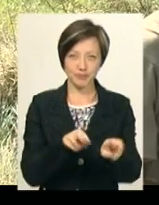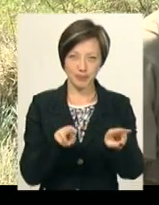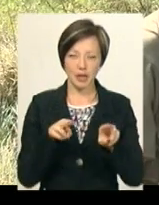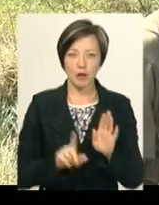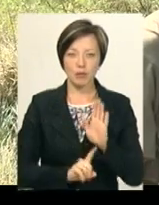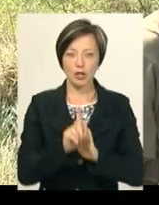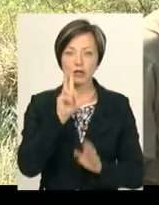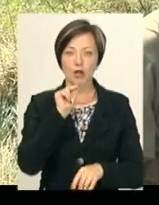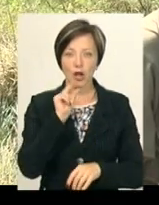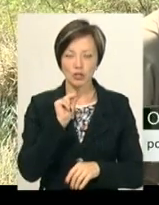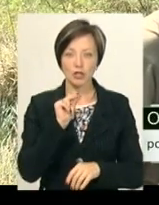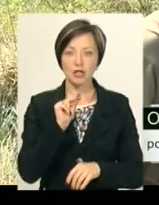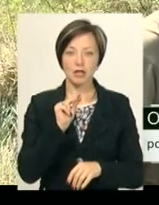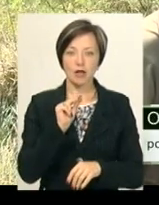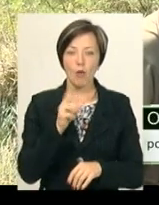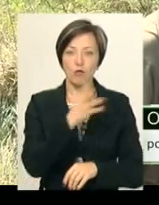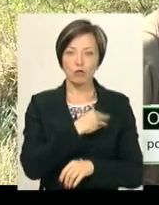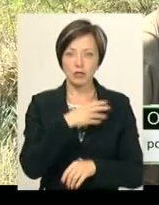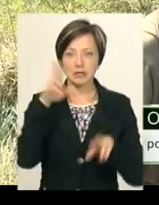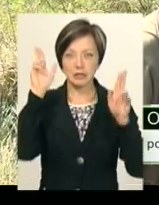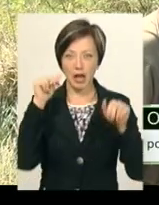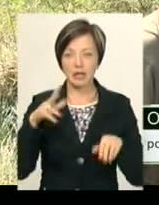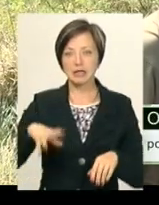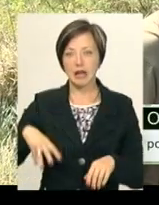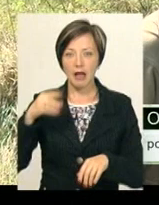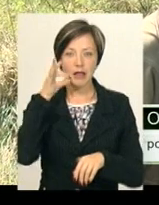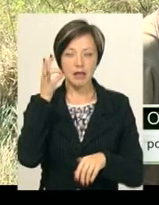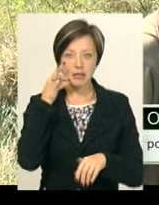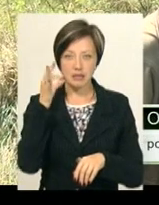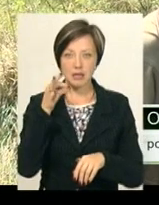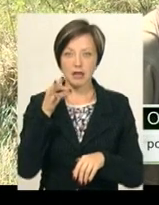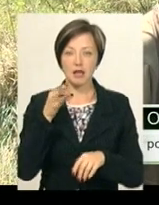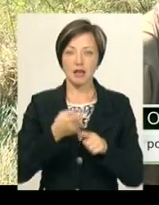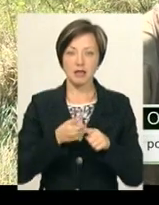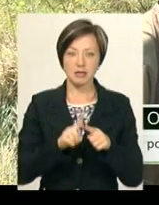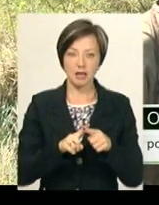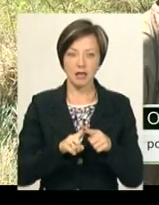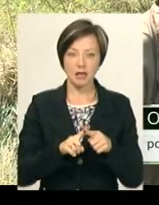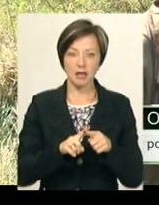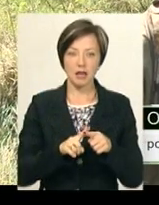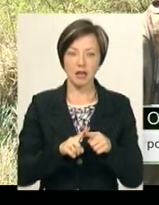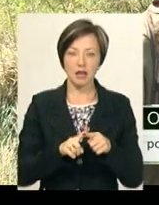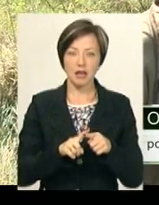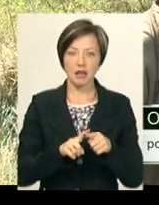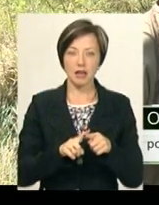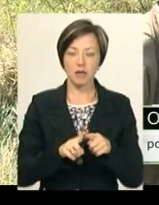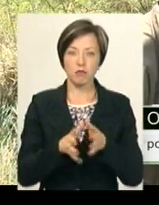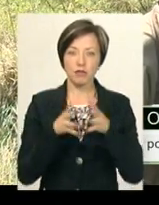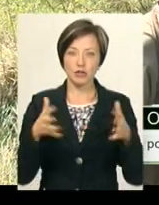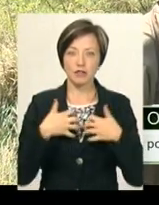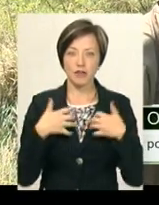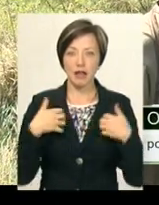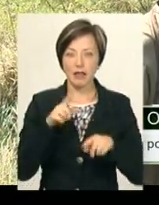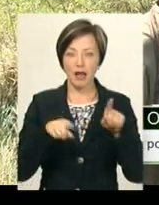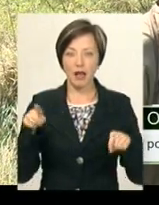починаючи від качки, пушний звір, зайс, лис, лінцензійне копето. Навіть деякі знайомі колеги в Закарпатській